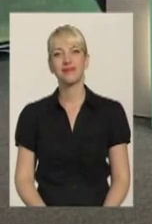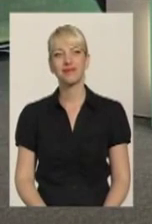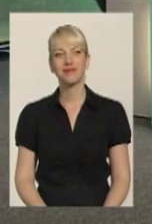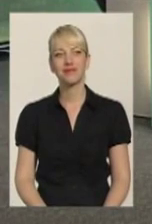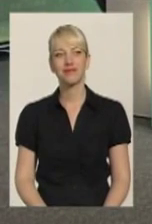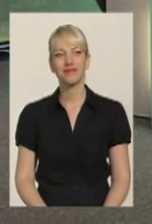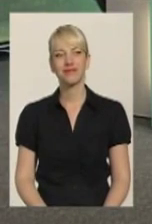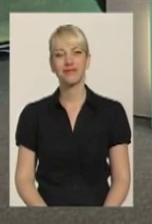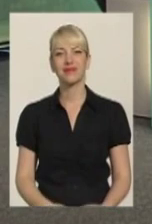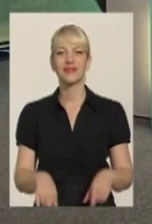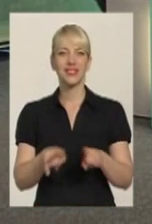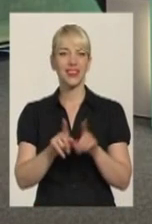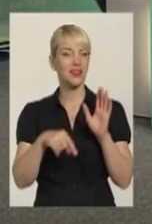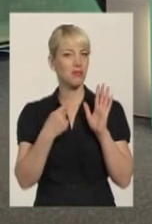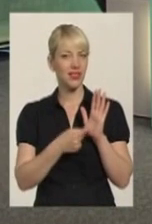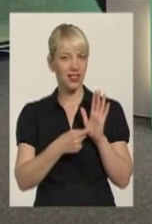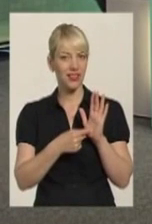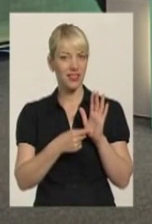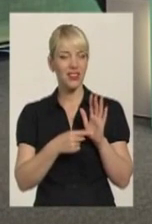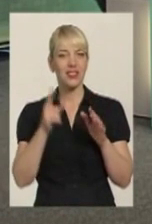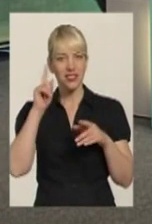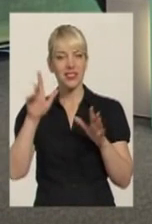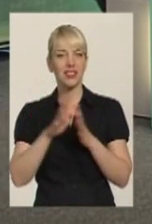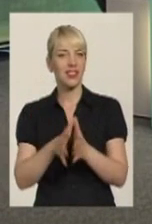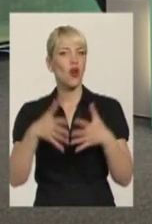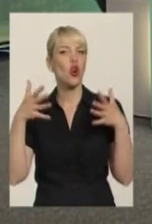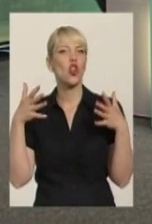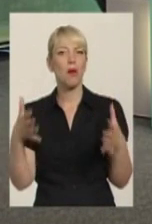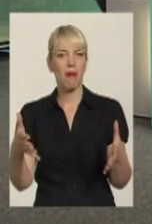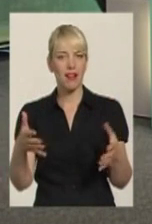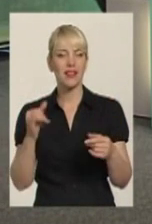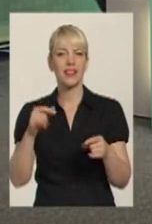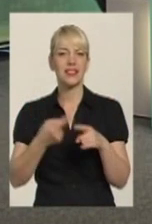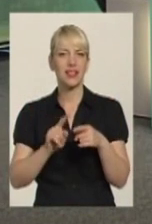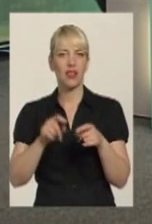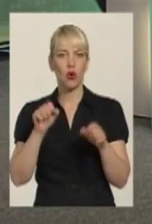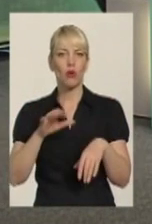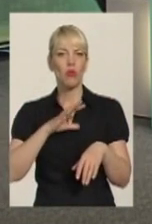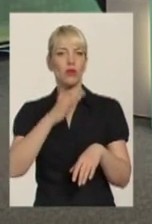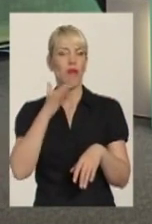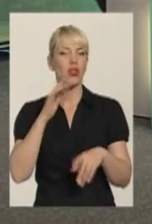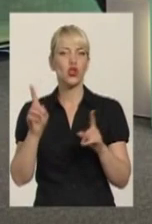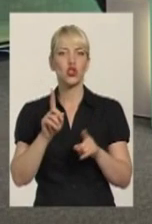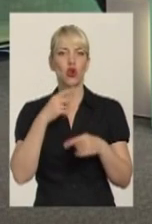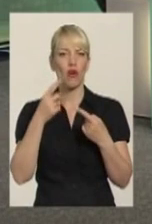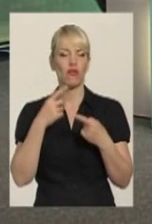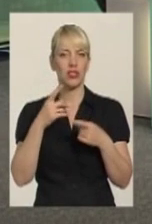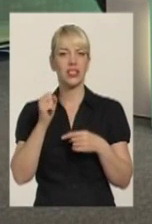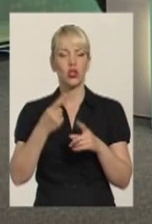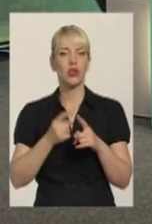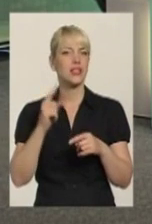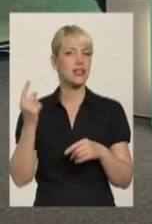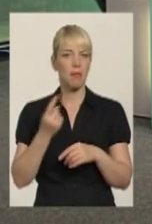Пане Ігоре. Таке питання, знаєте, воно таке велике, глобальне, і за нього можна багато що говорити. Але